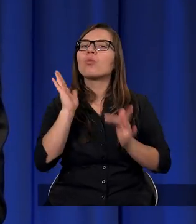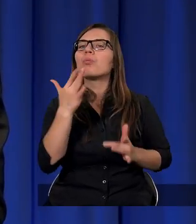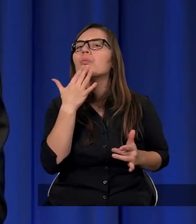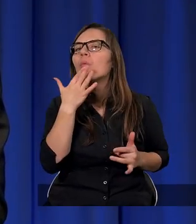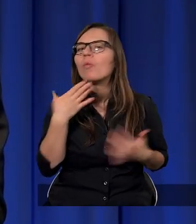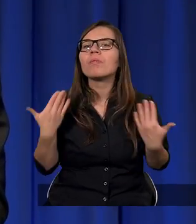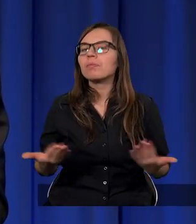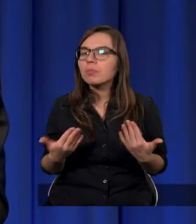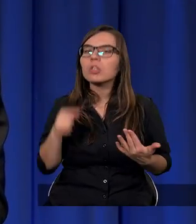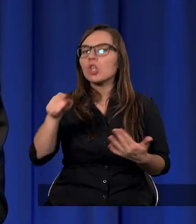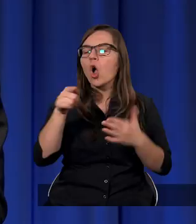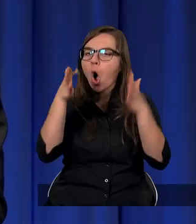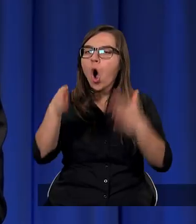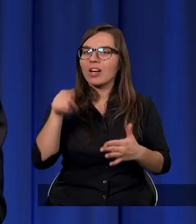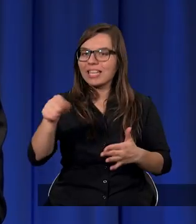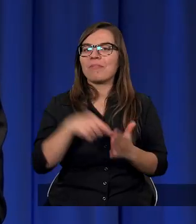mówi, że to On nim jest.